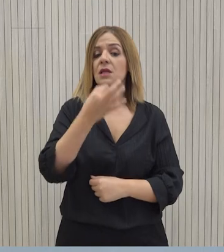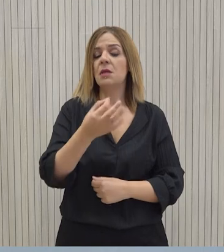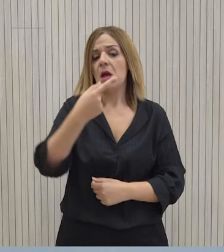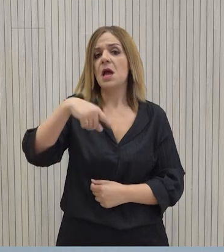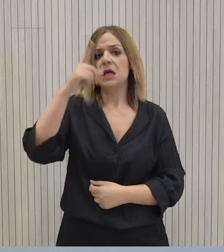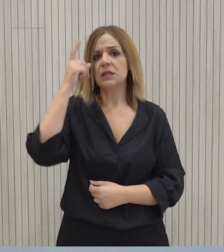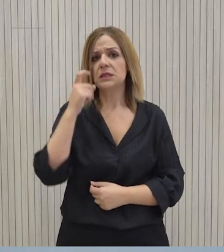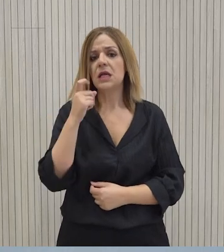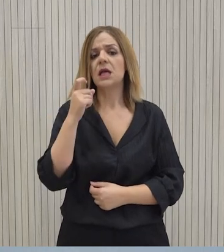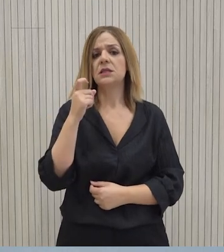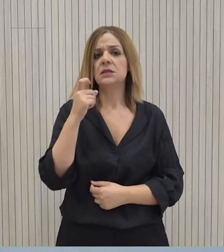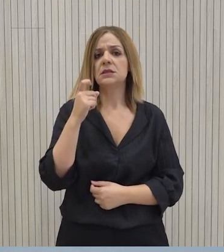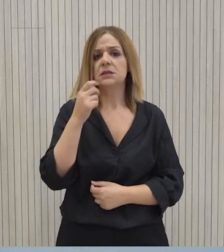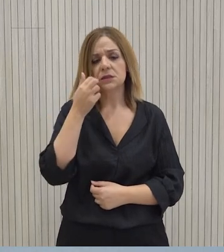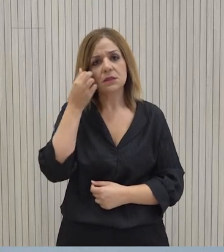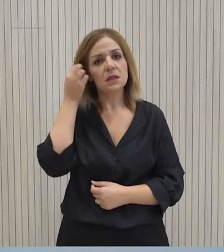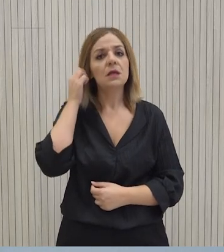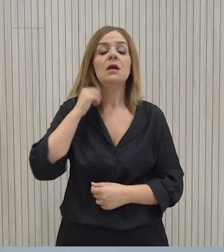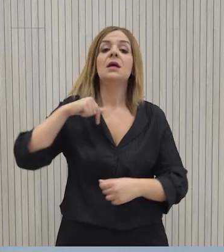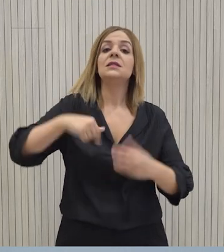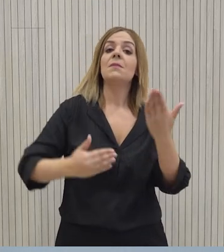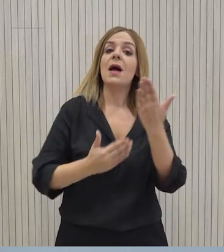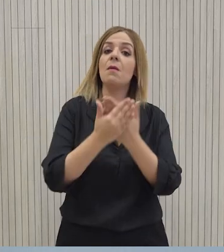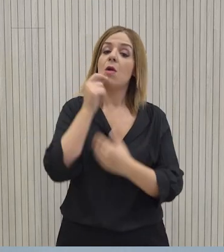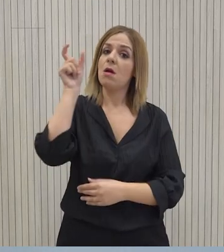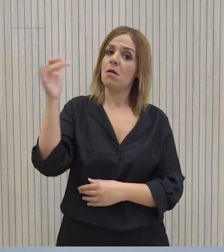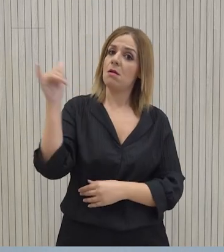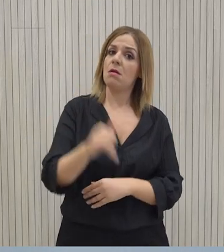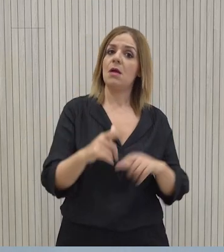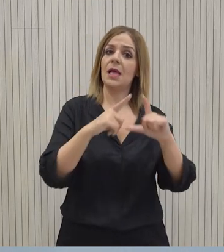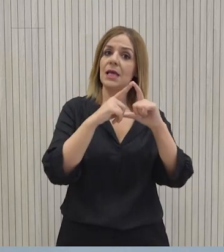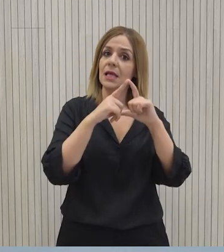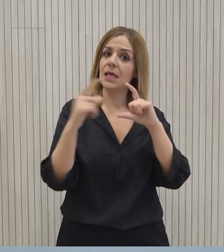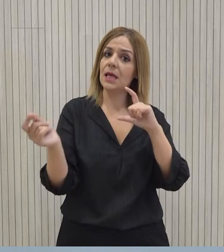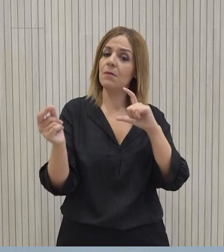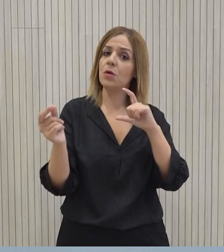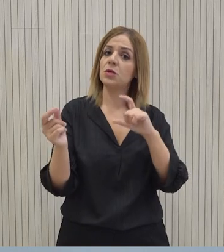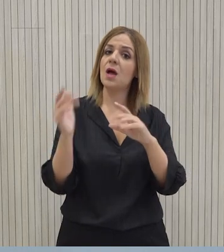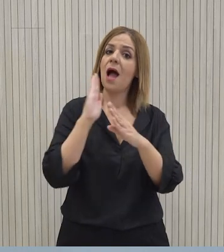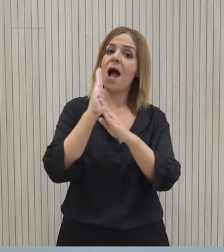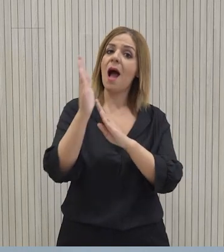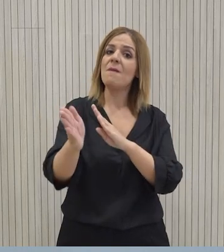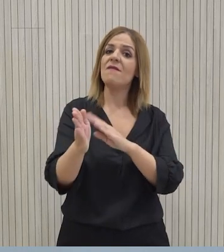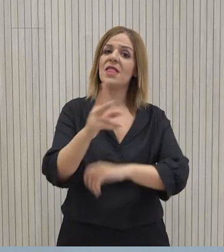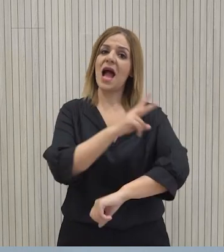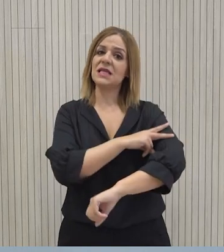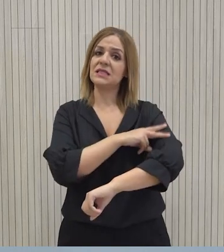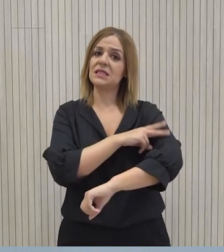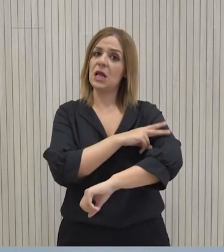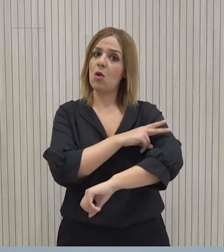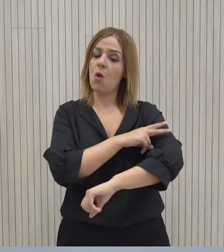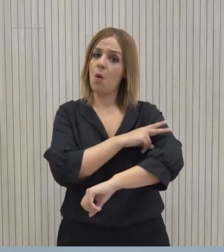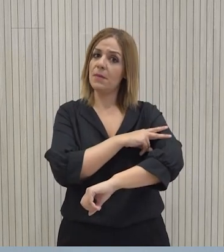γνωστό ότι έχει φτάσει τα ξημερώματα σήμερα στην Κύπρο που μετέβηκε και στα γραφεία του ΤΑΕΣ, το αρχηγείο